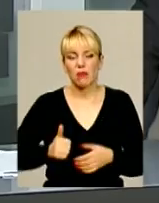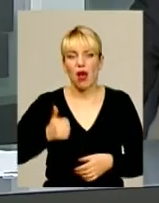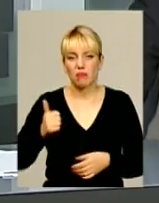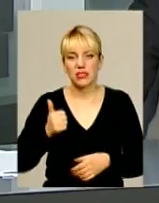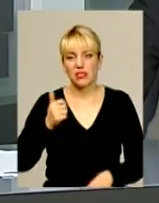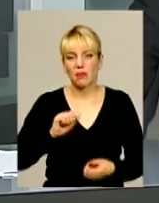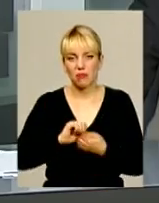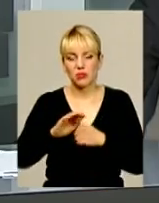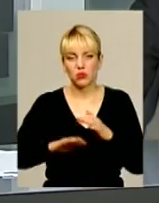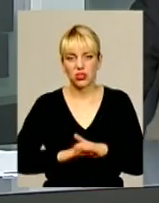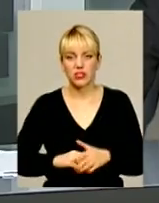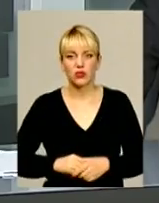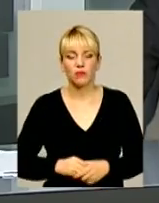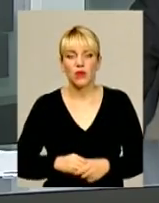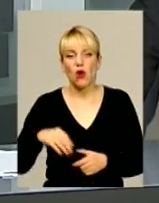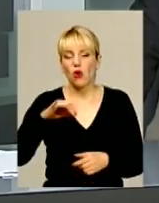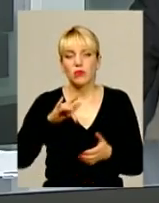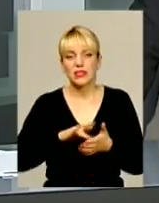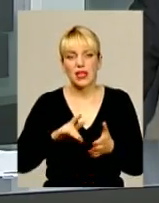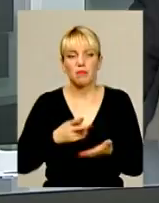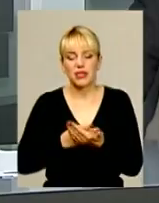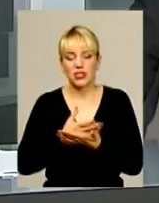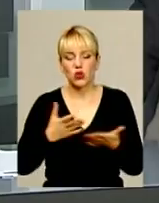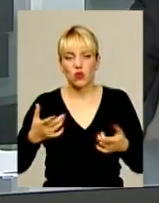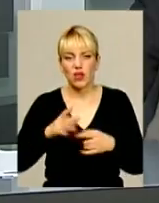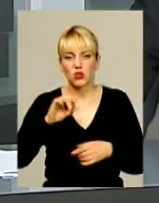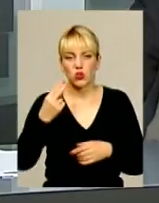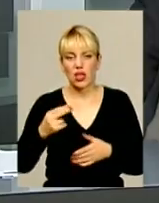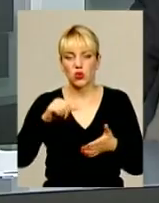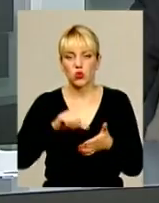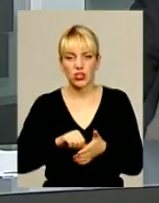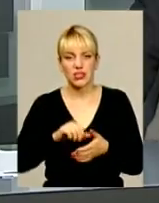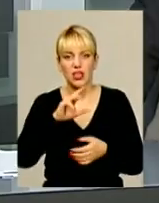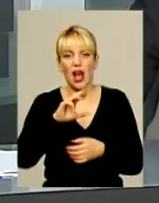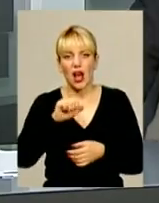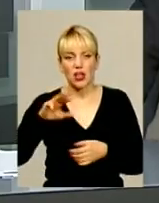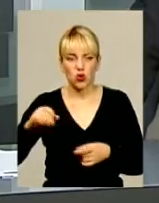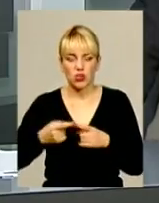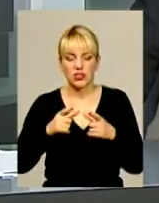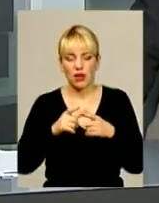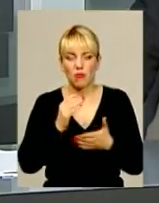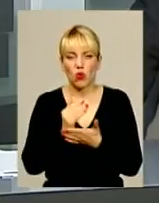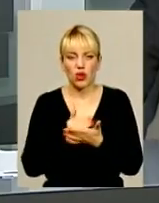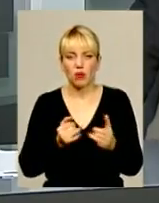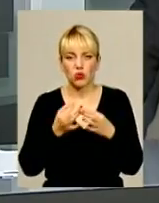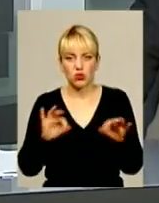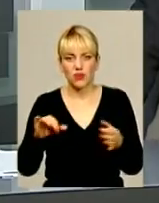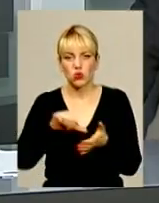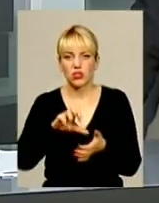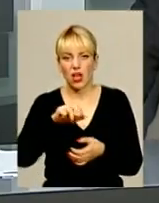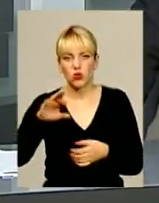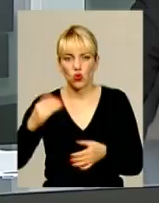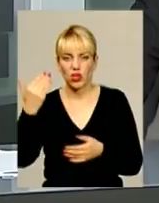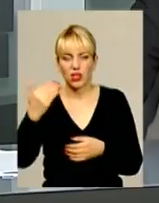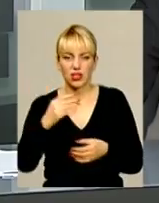В обласному центрі презентували соціальну картку учасника АТО. Ця програма дозволяє учасникам бойових дій на сході країни та